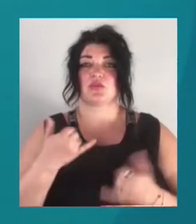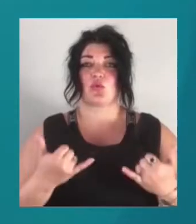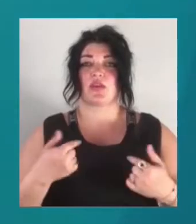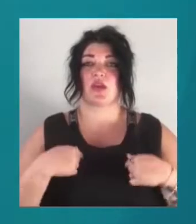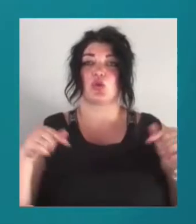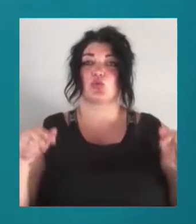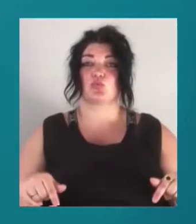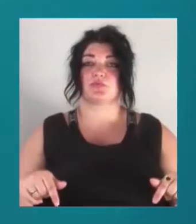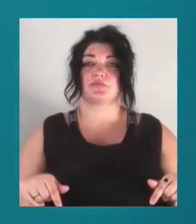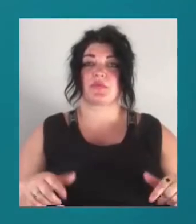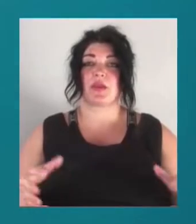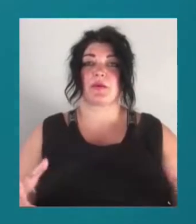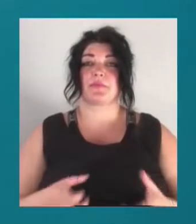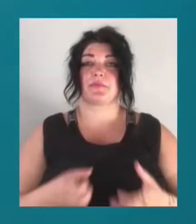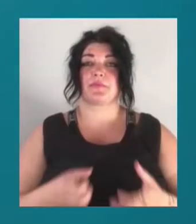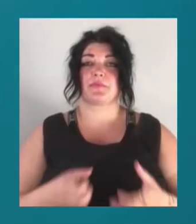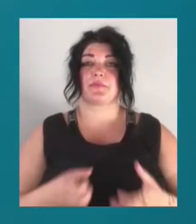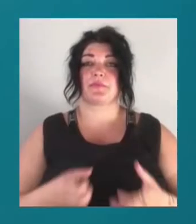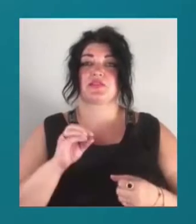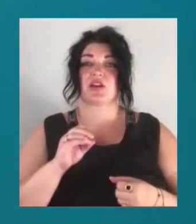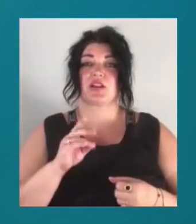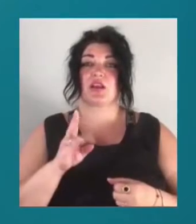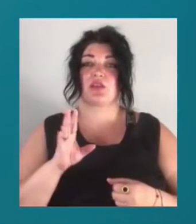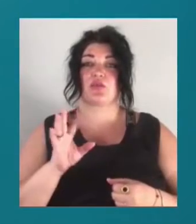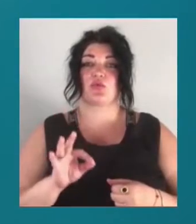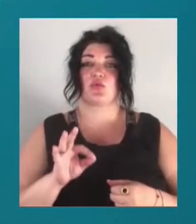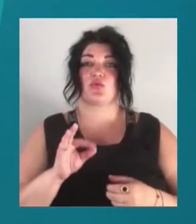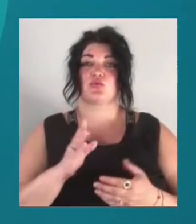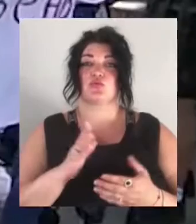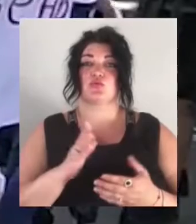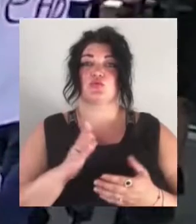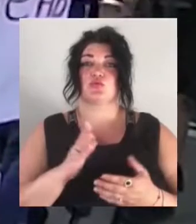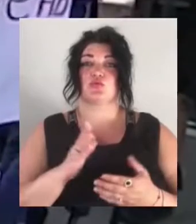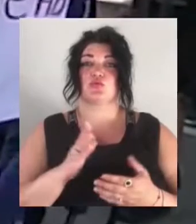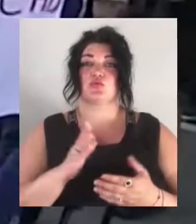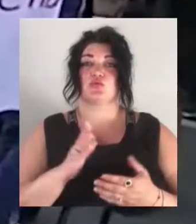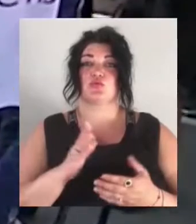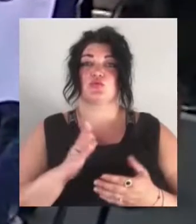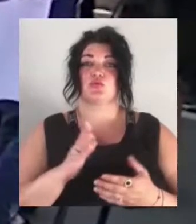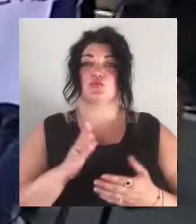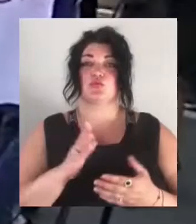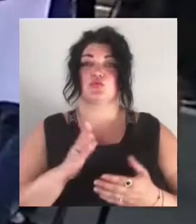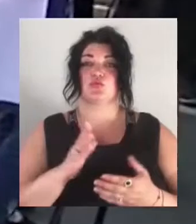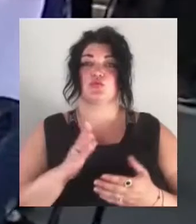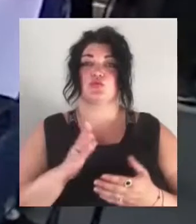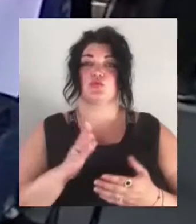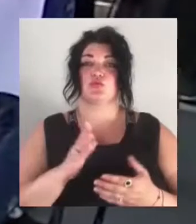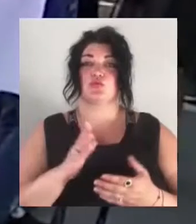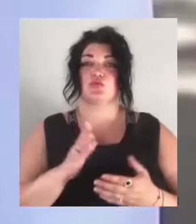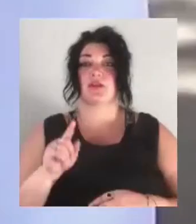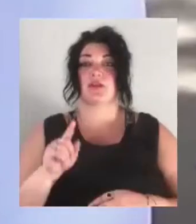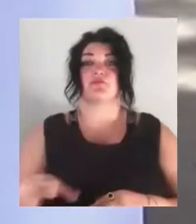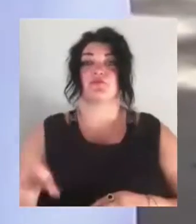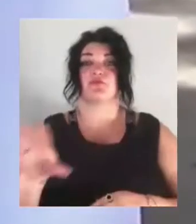Підтримати Сергія Стерненка під будівлю Служби безпеки України прийшли люди. Там вони влаштували акцію. Одна з її